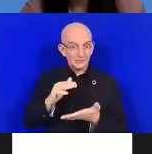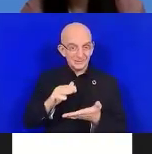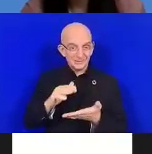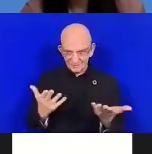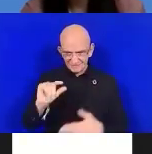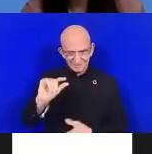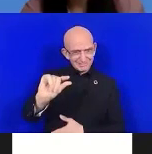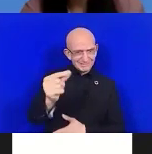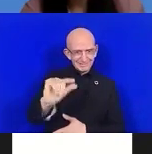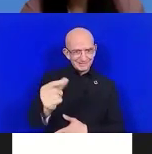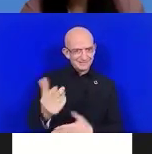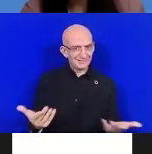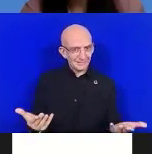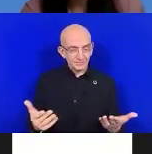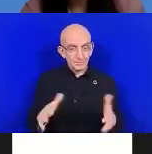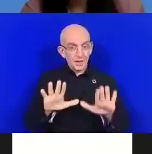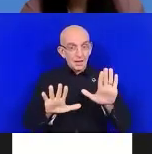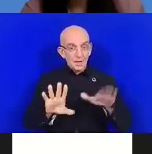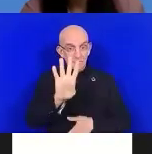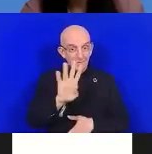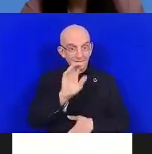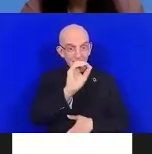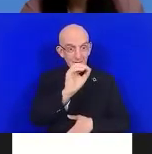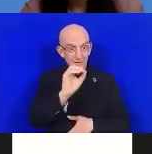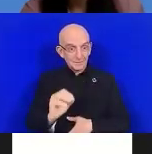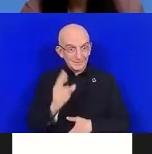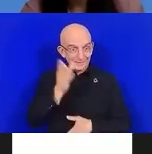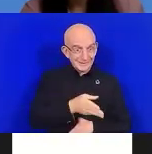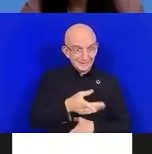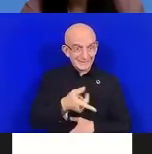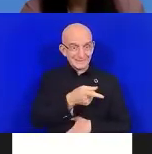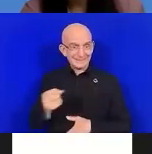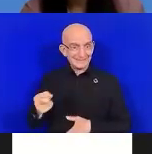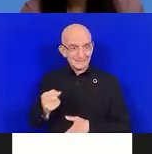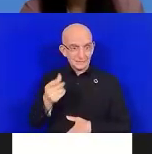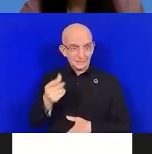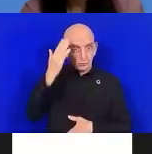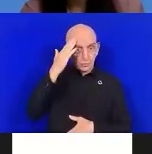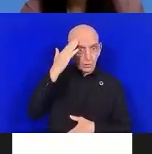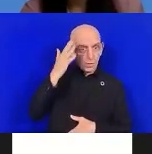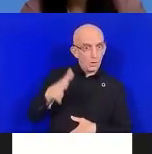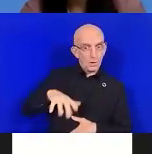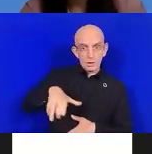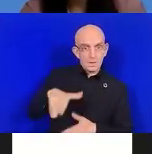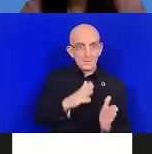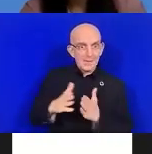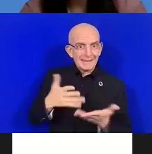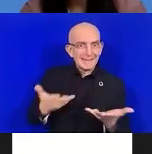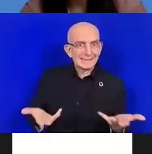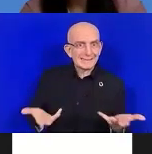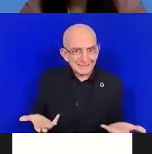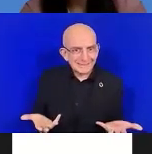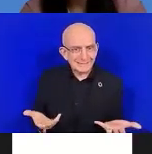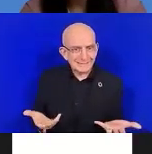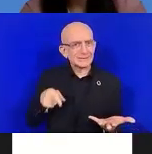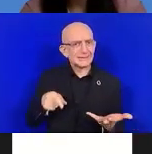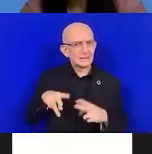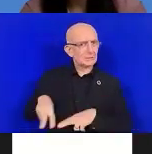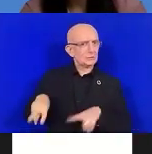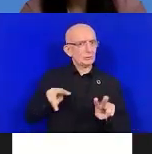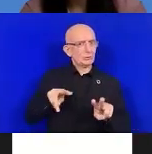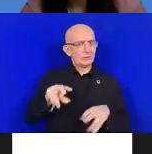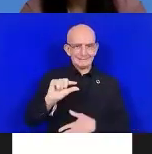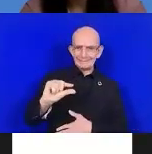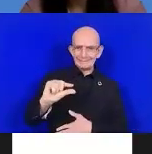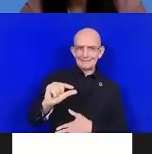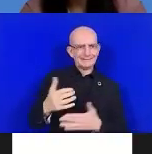d'incapaciter les personnes en situation de handicap afin qu'elles contribuent à leur tour à la réduction des risques de catastrophe. C